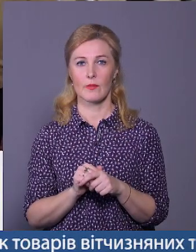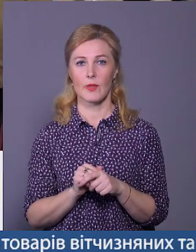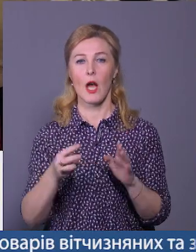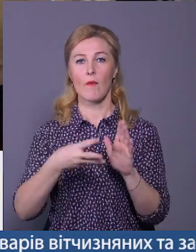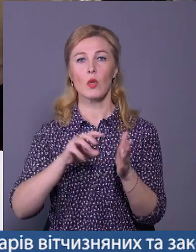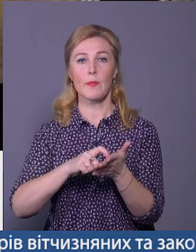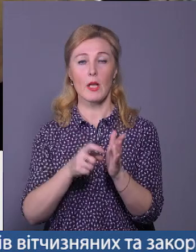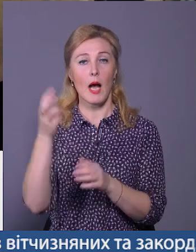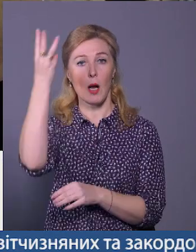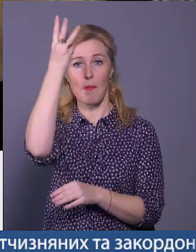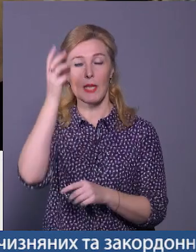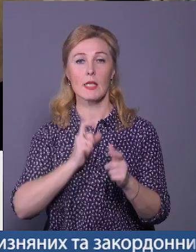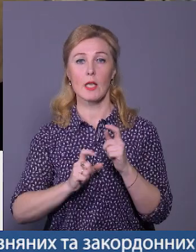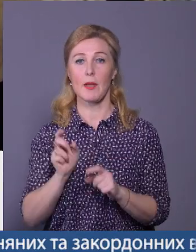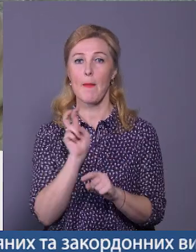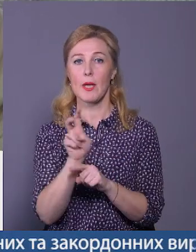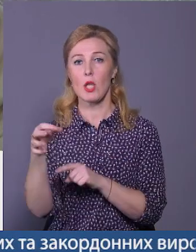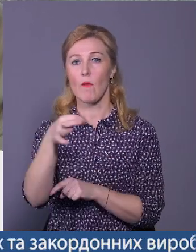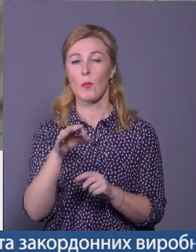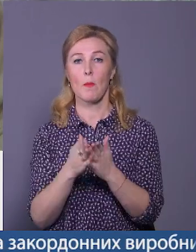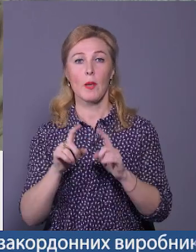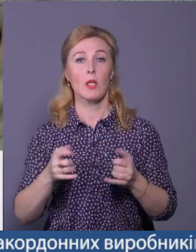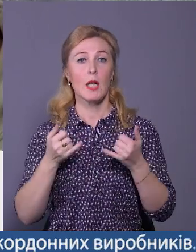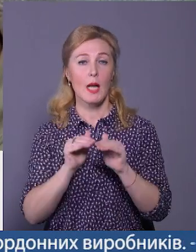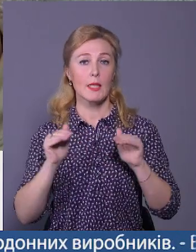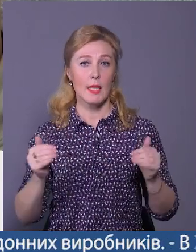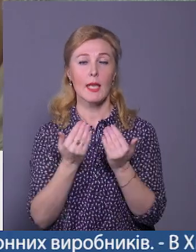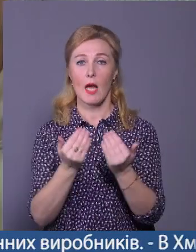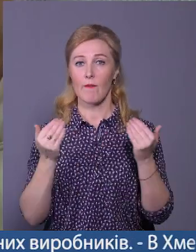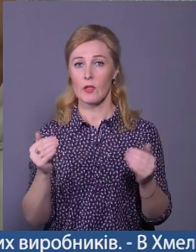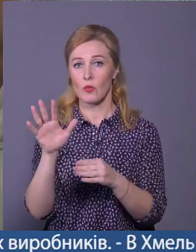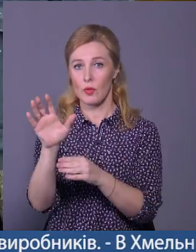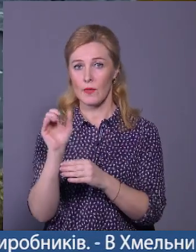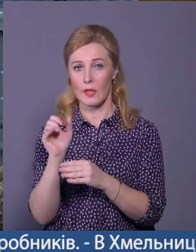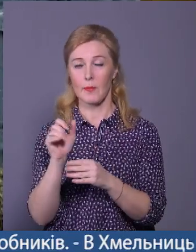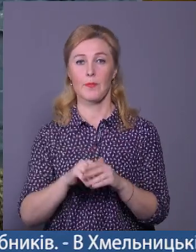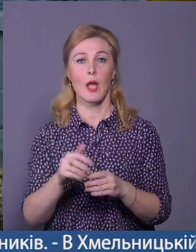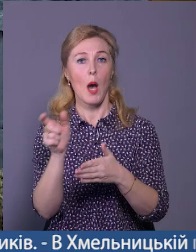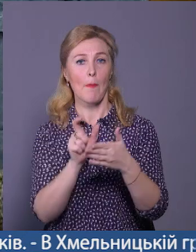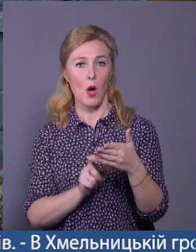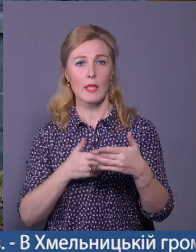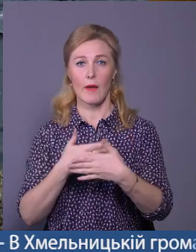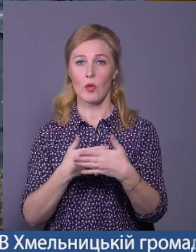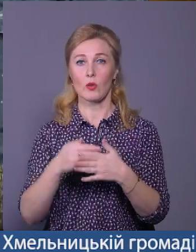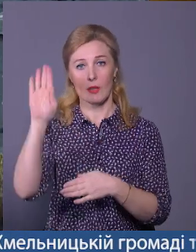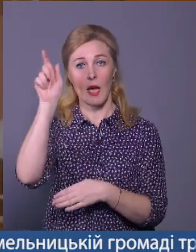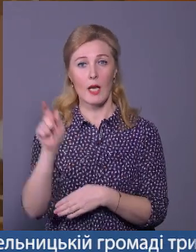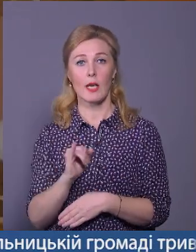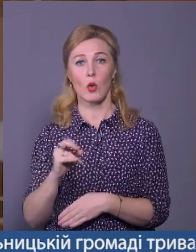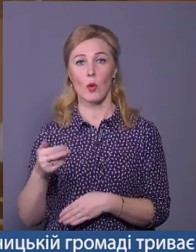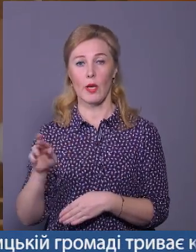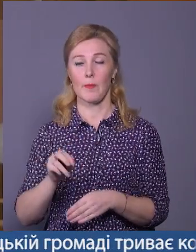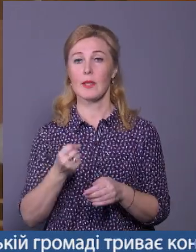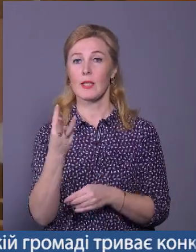Восьмикласники Хмельницької гімназії прийшли в обласну бібліотеку для дітей на виставку «Світлин краєзнавця, поета і волонтера Ігоря Байдака». 13